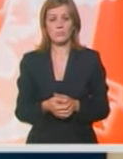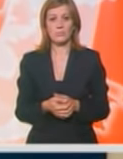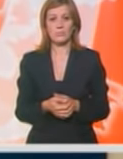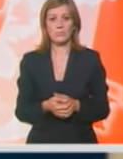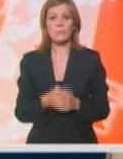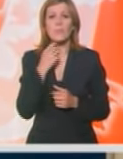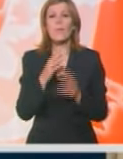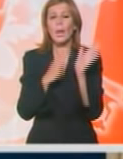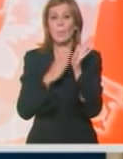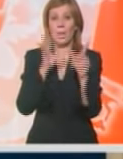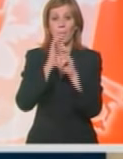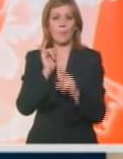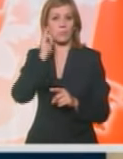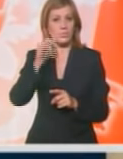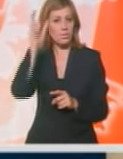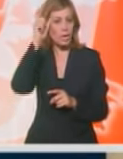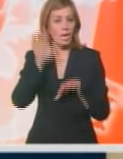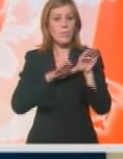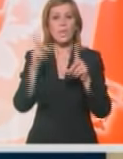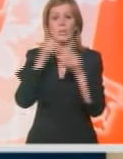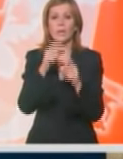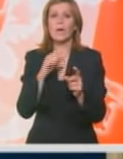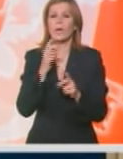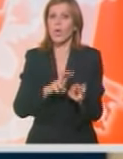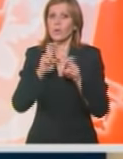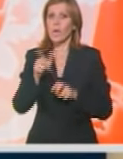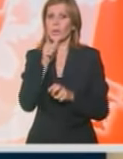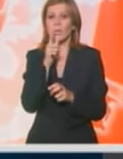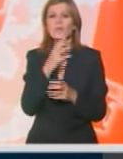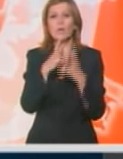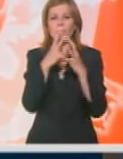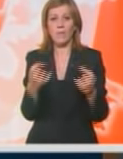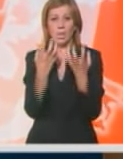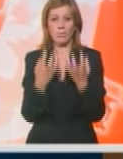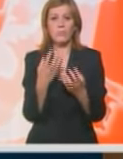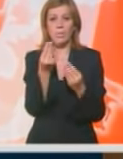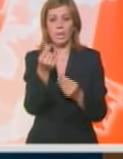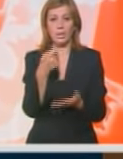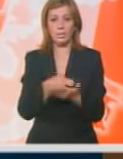Misija MMM-a stiže u Beograd. Ministar Dinkić ne odustaje od odmrzavanja plat.